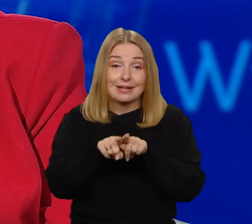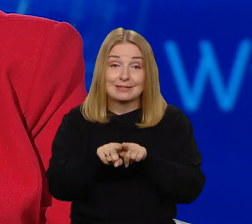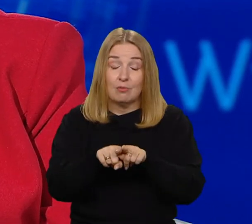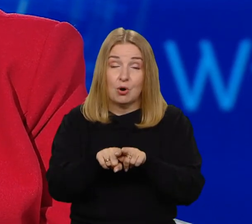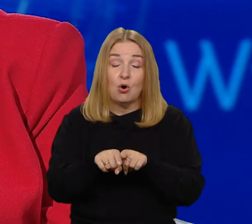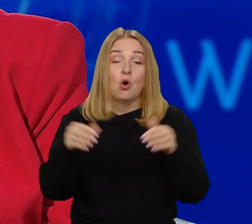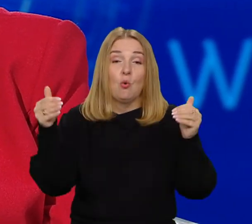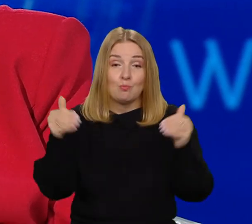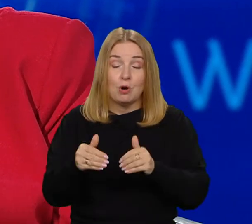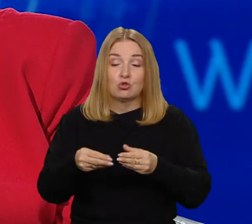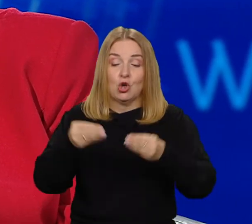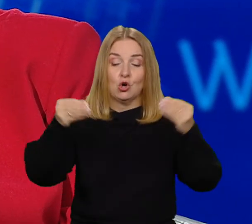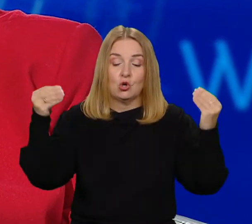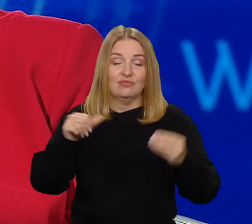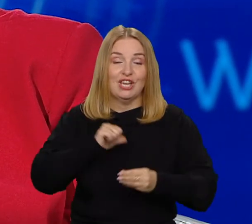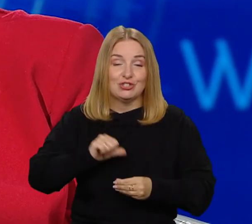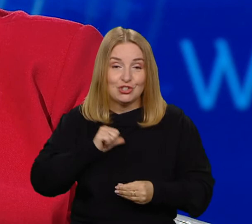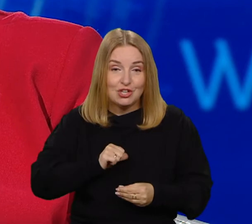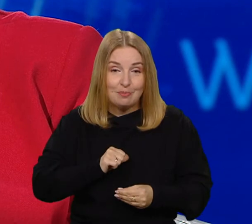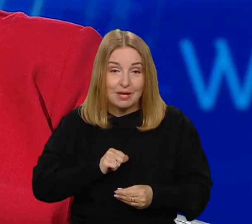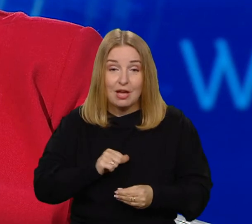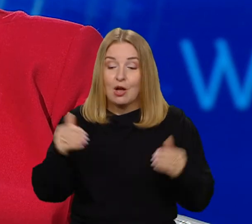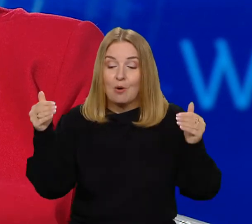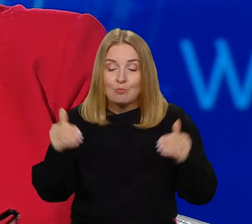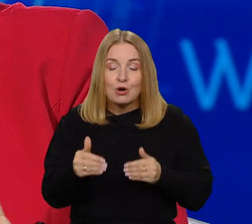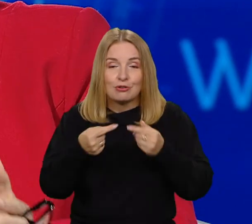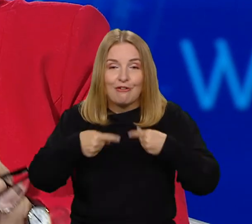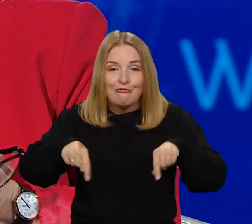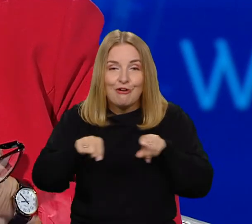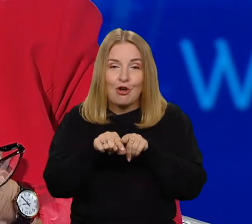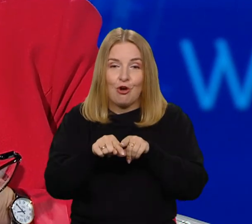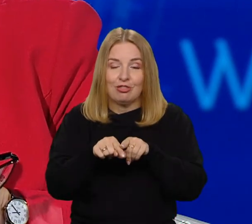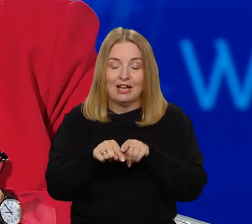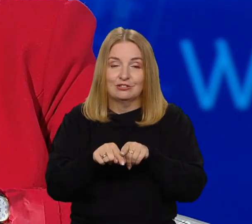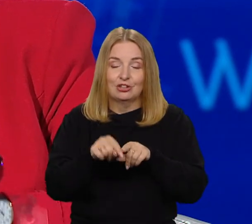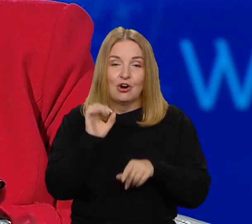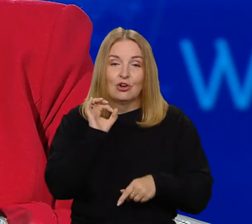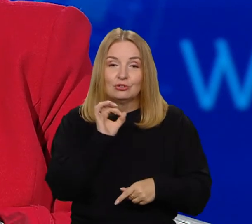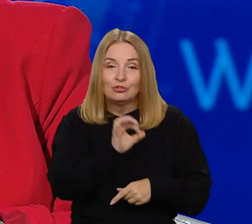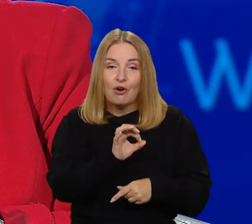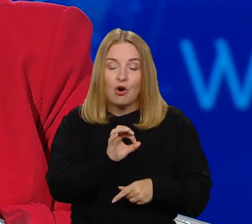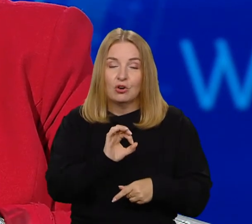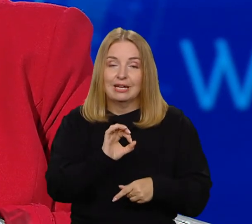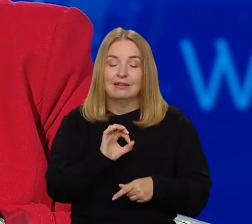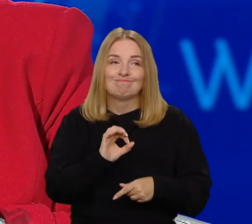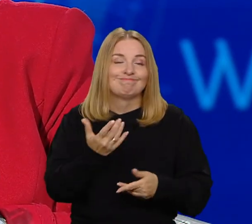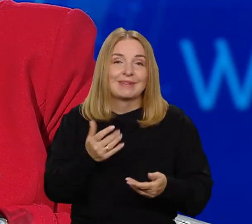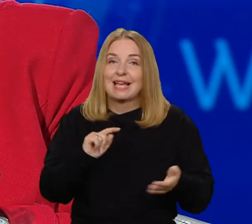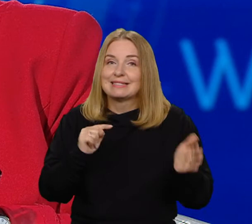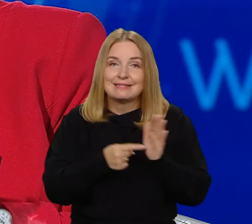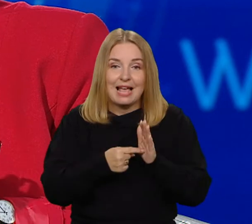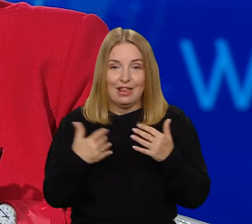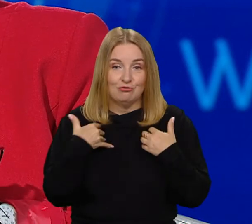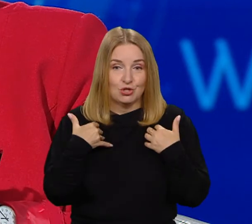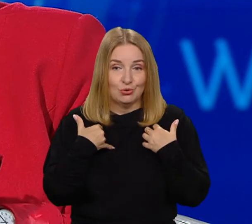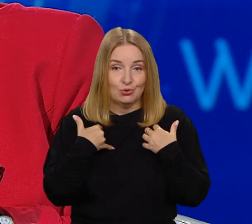to jeszcze raz i bardzo mocno, jedyną możliwość realizacji naszego, no, sensu naszego życia. Jeżeli